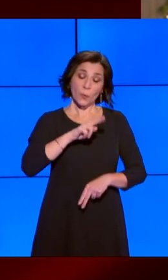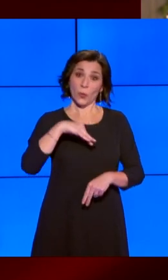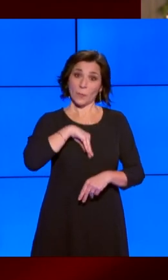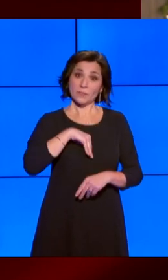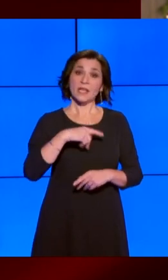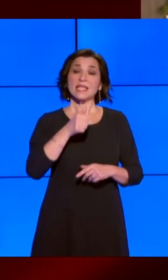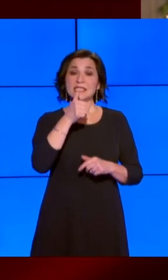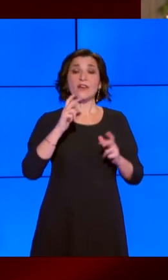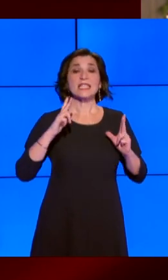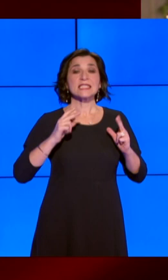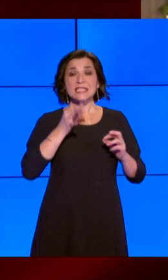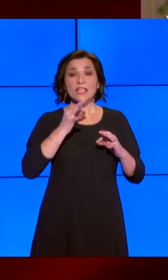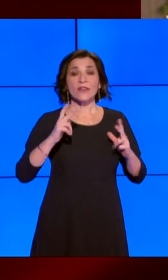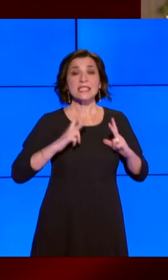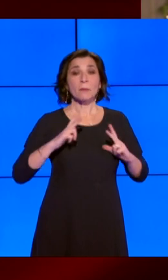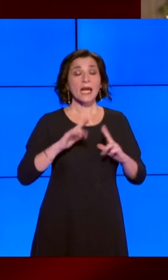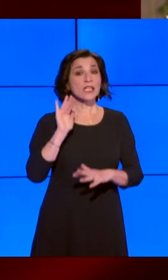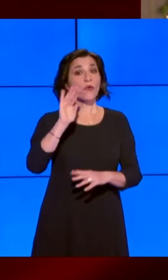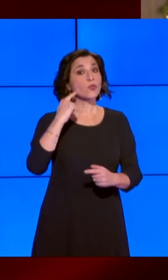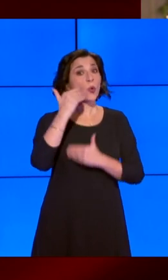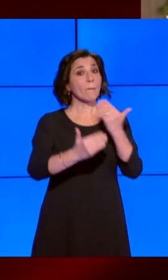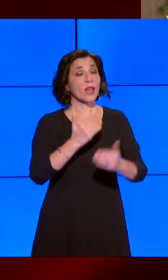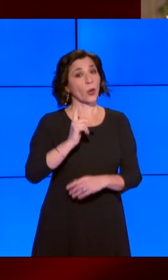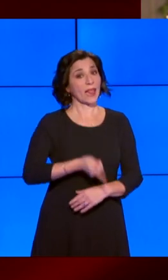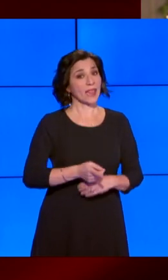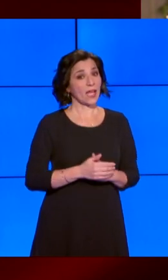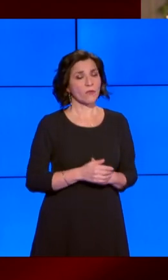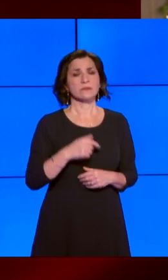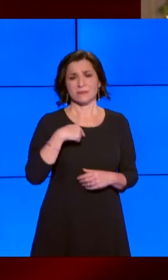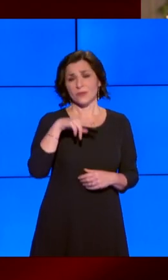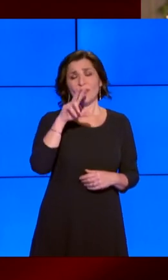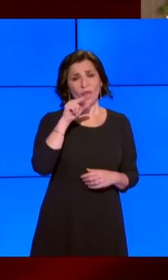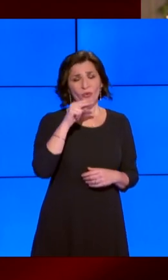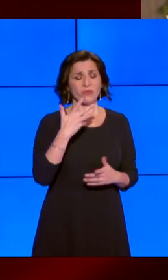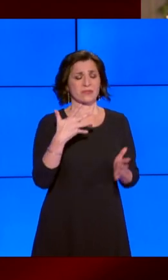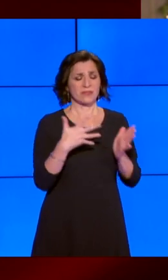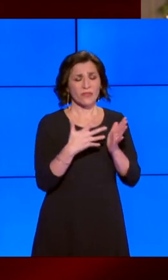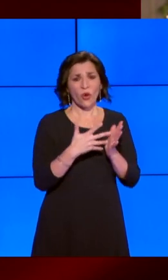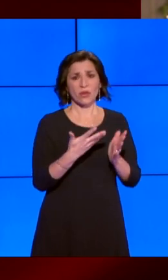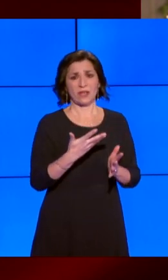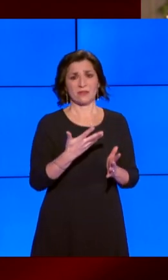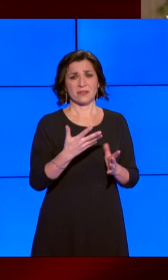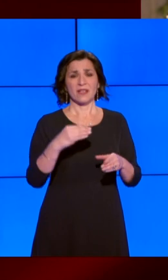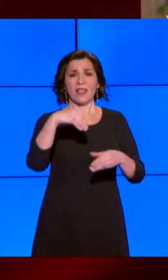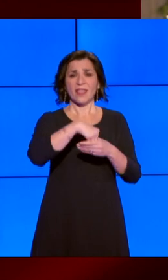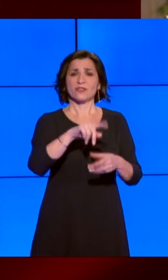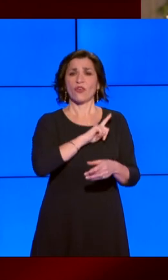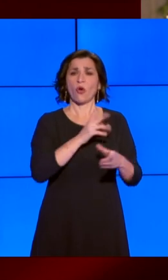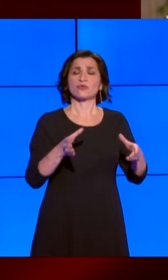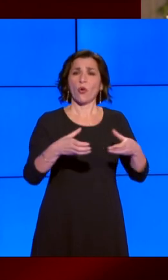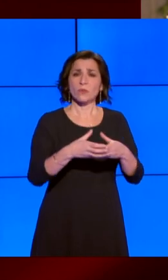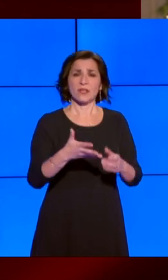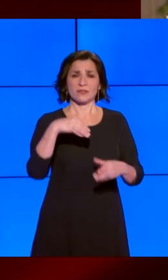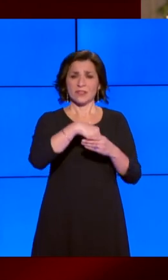Conosco le difficoltà e le ferite presenti nelle nostre comunità. Le attese di